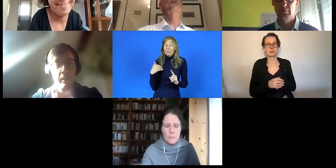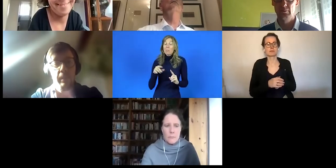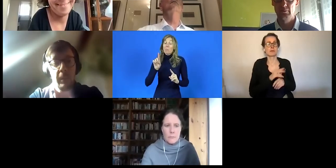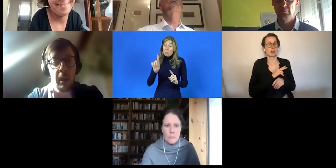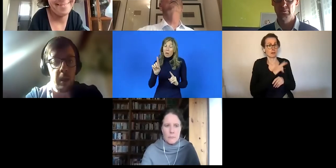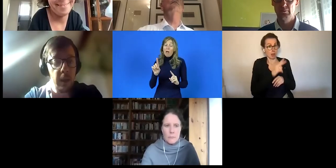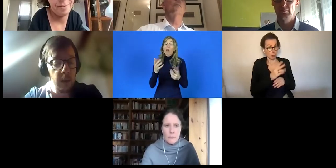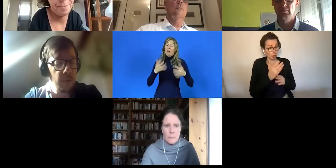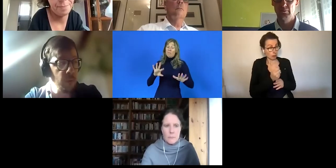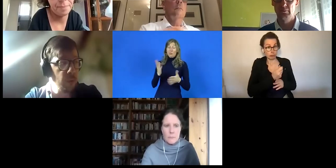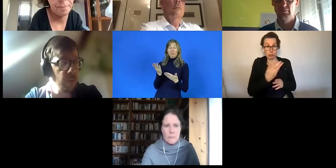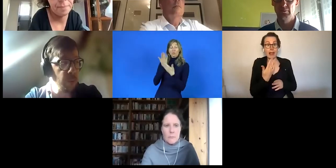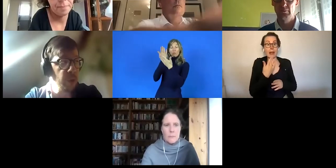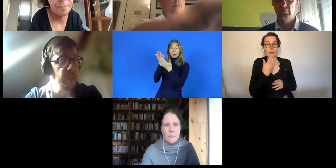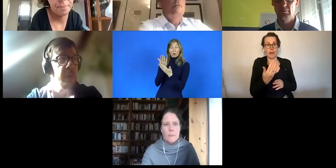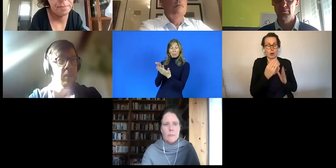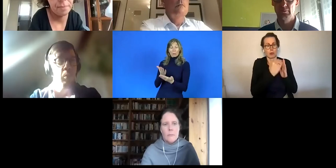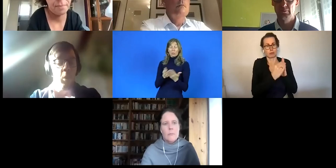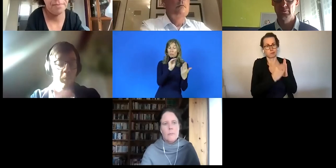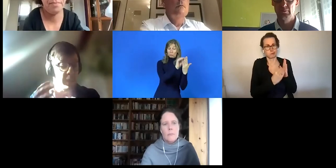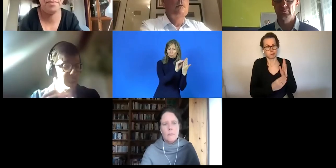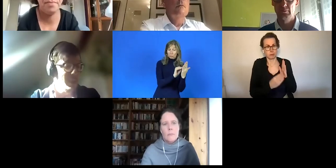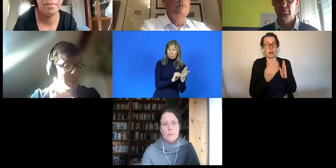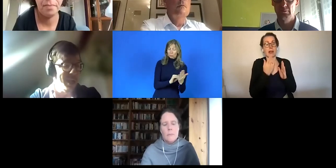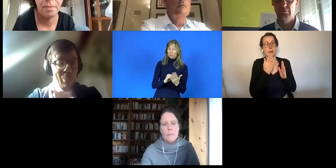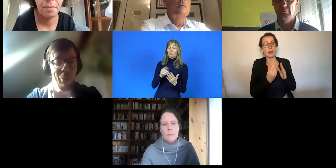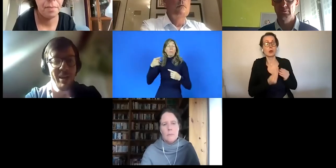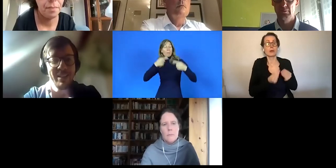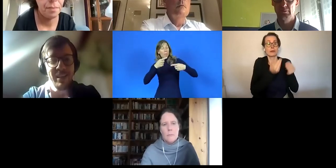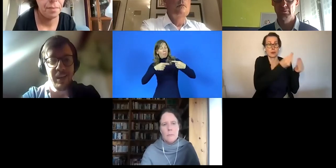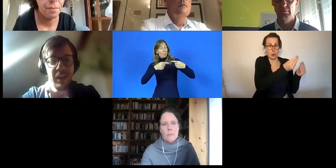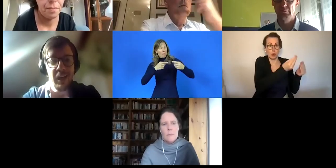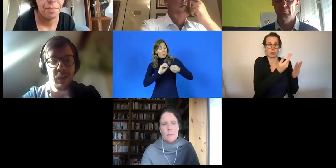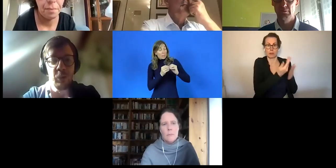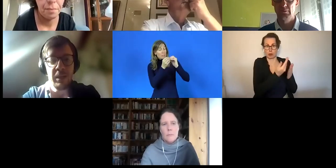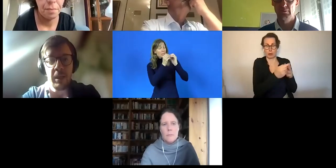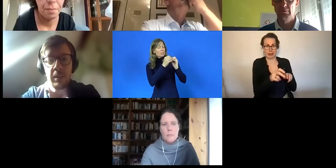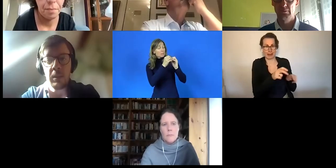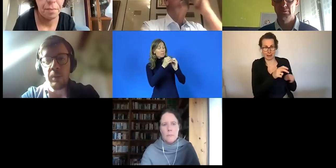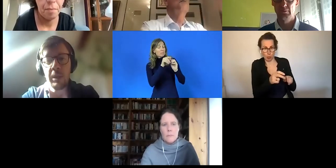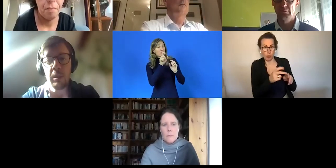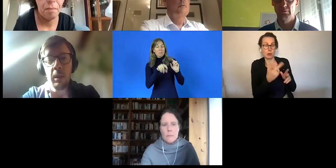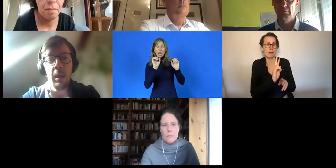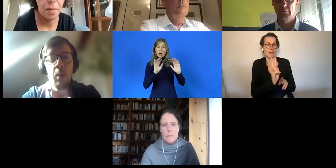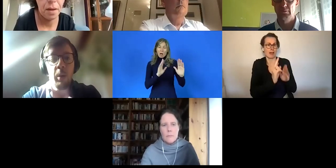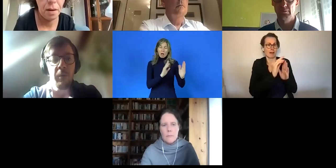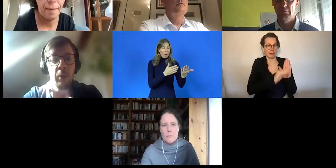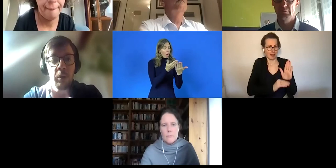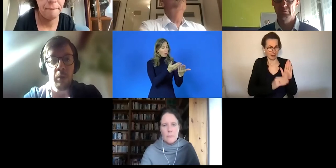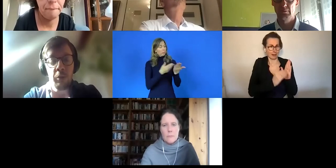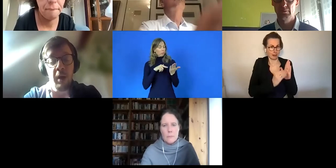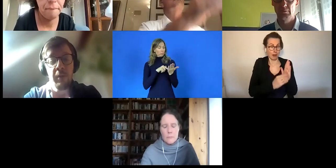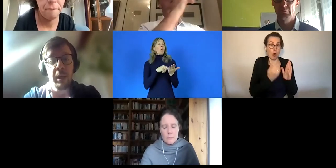doch schon eine ganze Reihe von Empfehlungen formuliert für die Politikgestalterinnen.